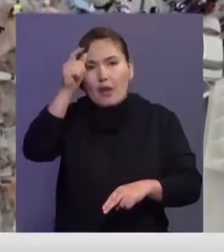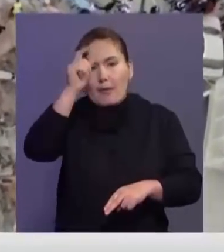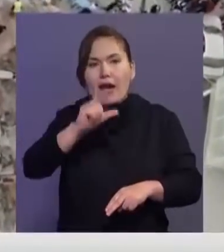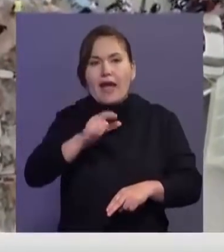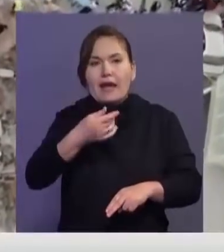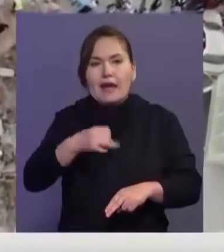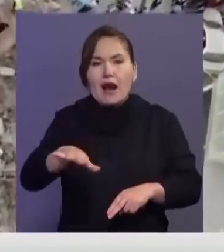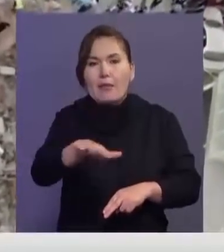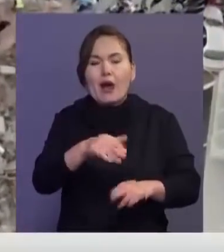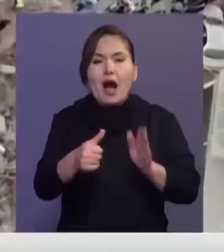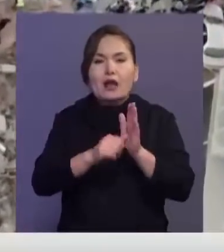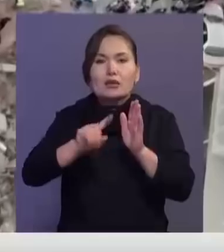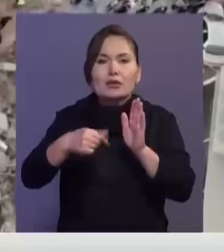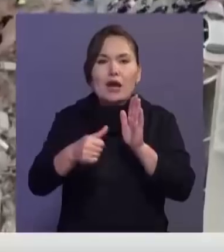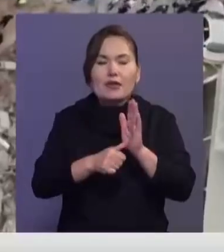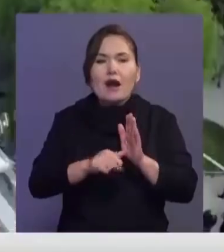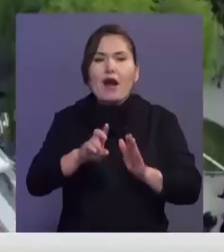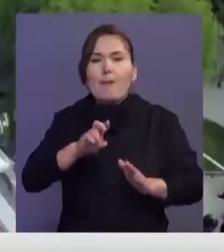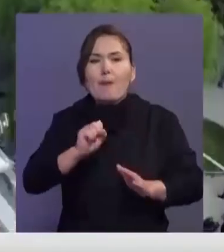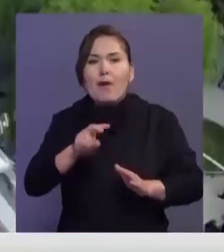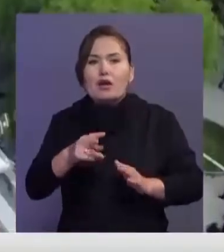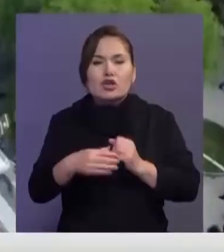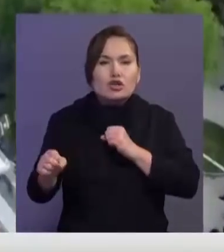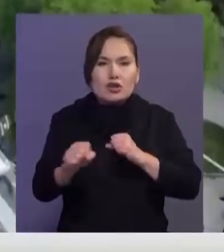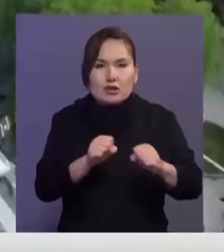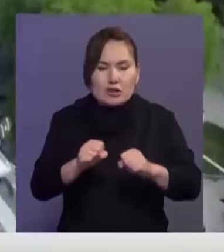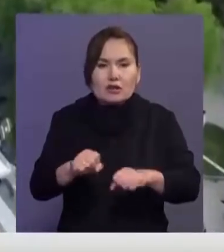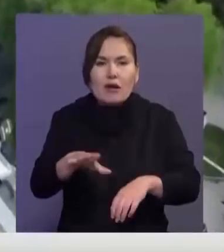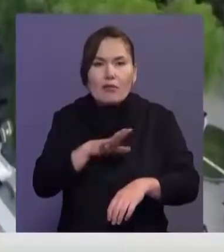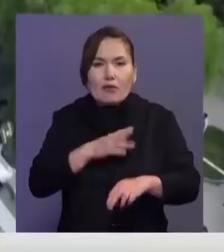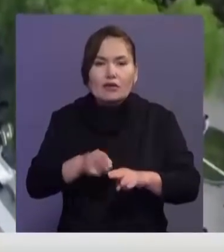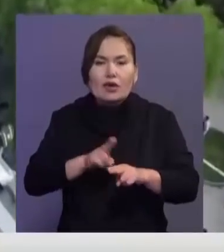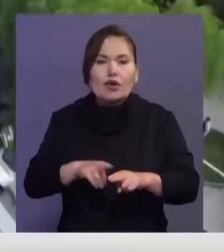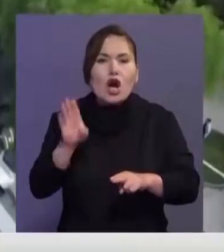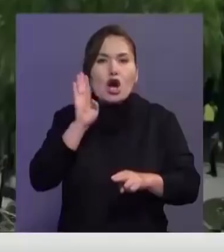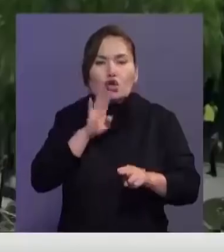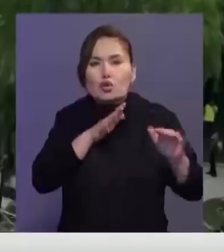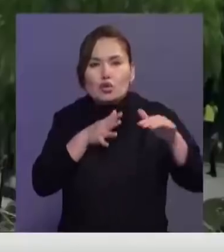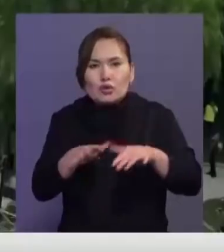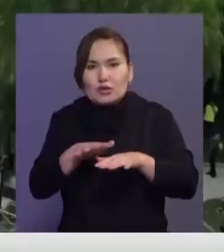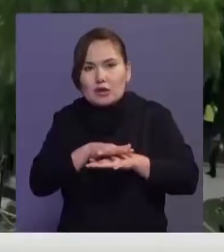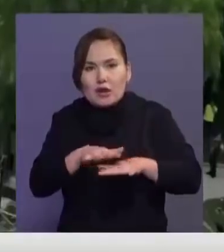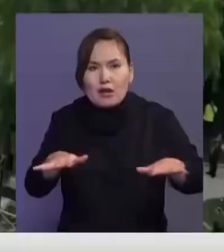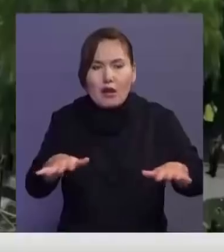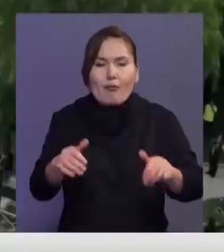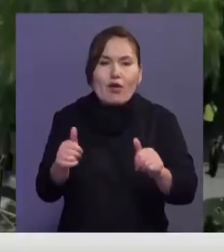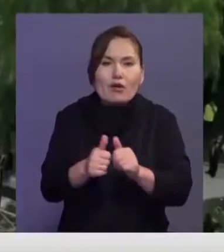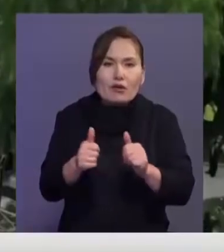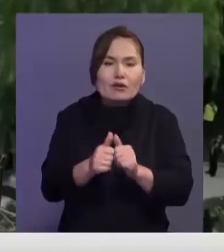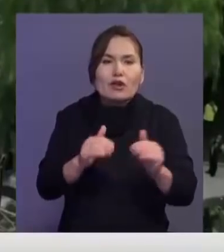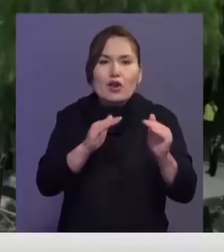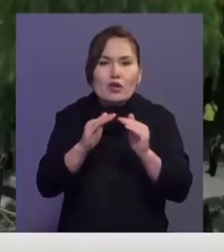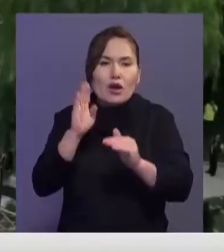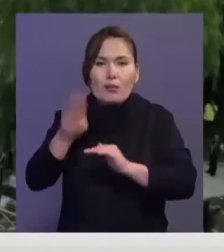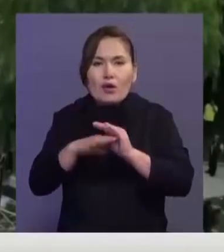әгей аймағында 6 бүтін 10-дан 6 балдық жер сілкіністі түркелді. Салдағынан тені су тасып жағалауға жақын жердіша екпетті,